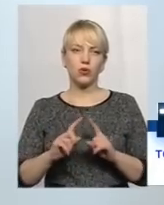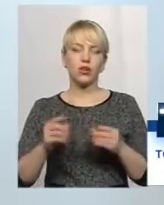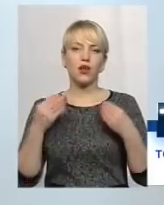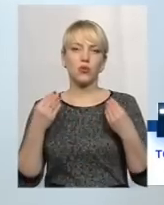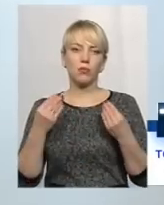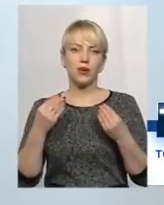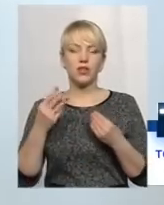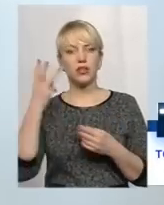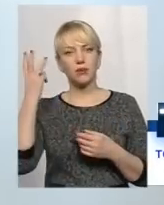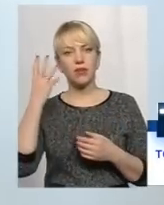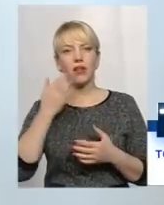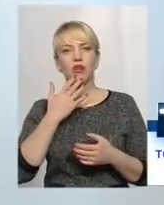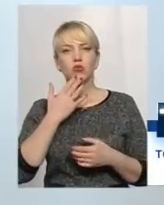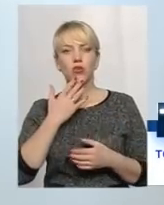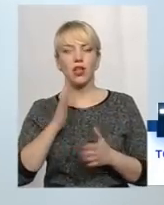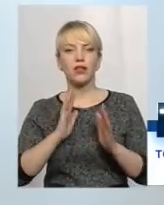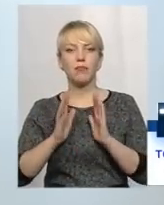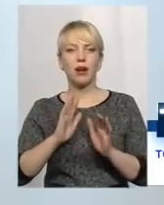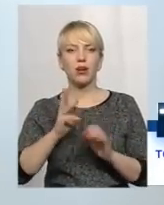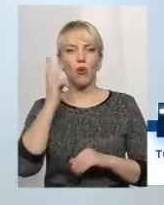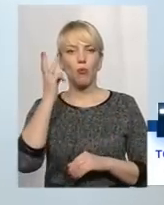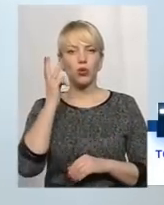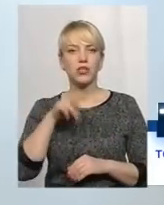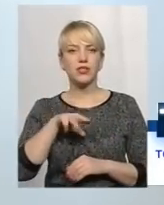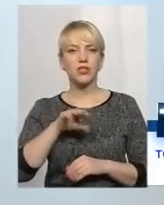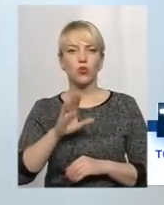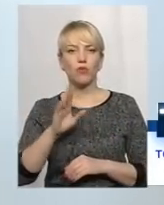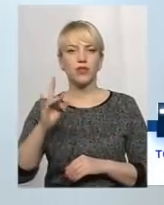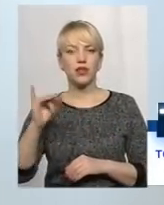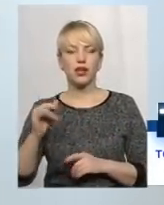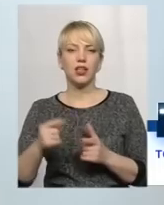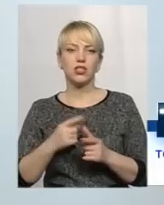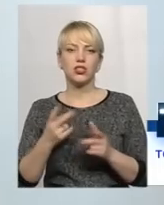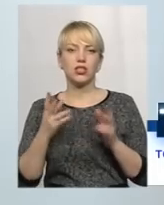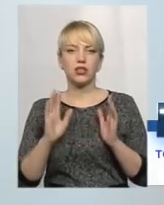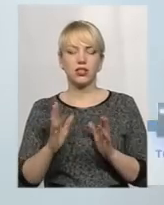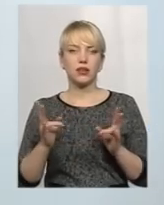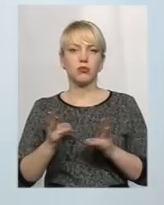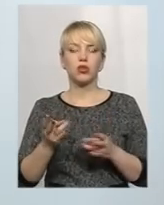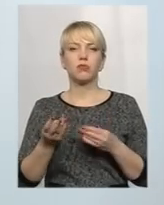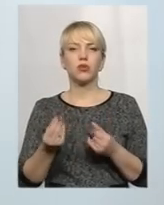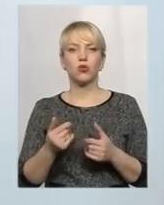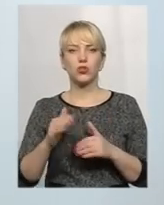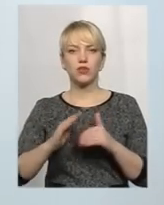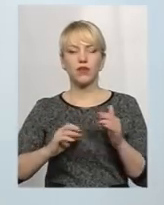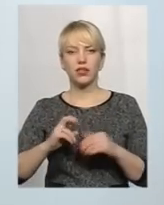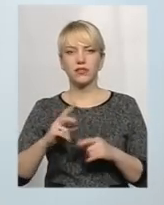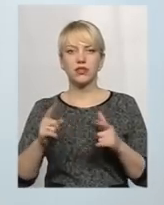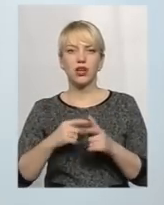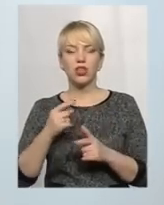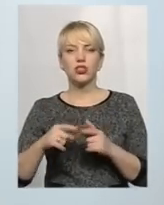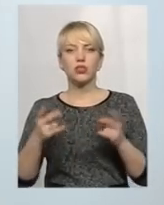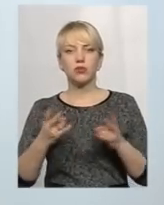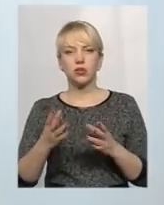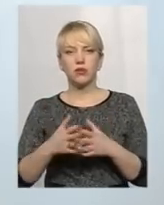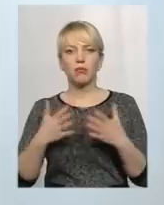національний природний парк Подільських Товтри? Чи лише потрібні гроші фахівці, а чи потрібно